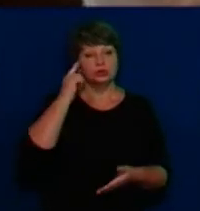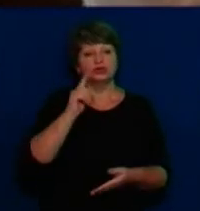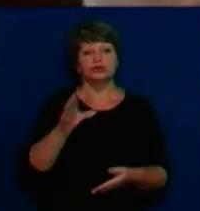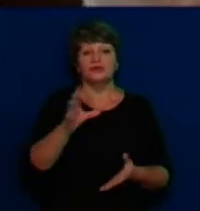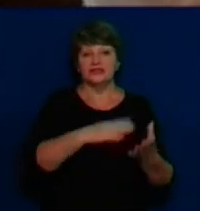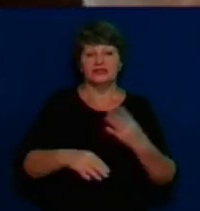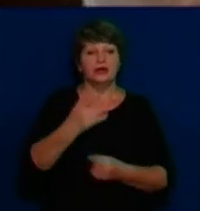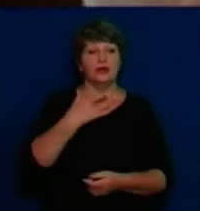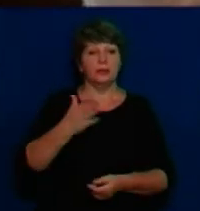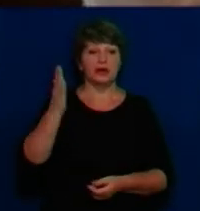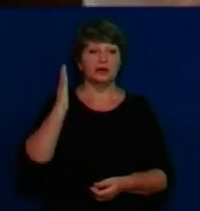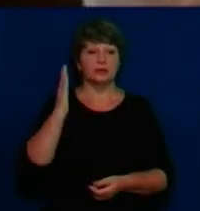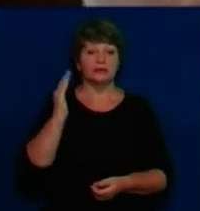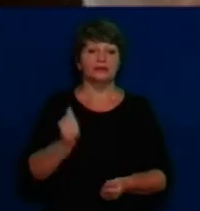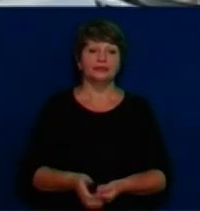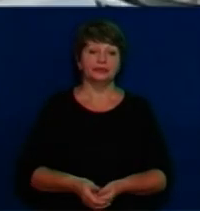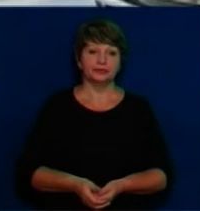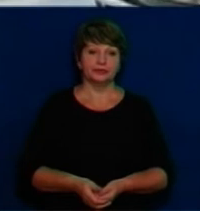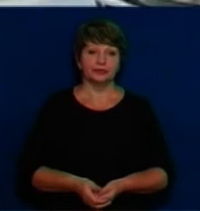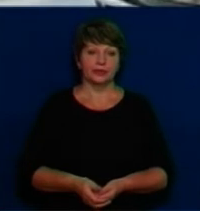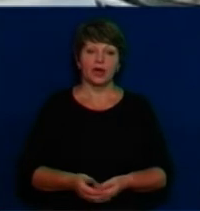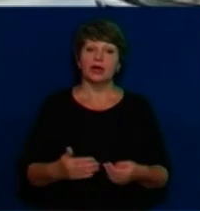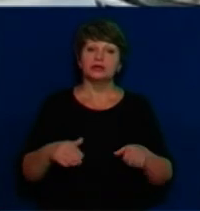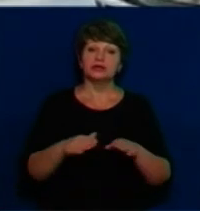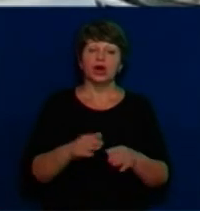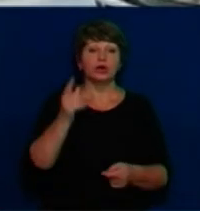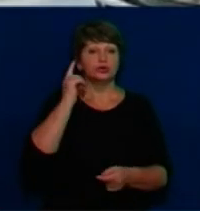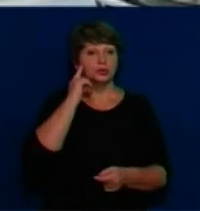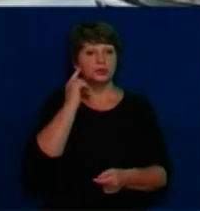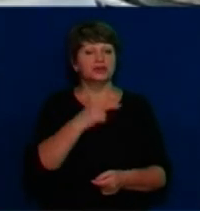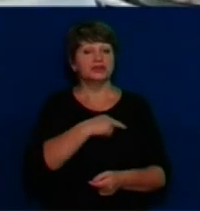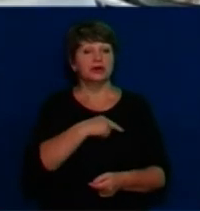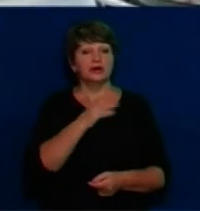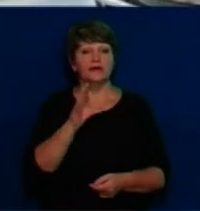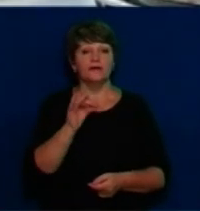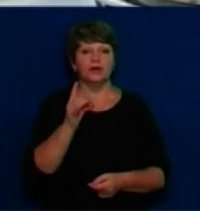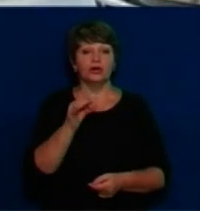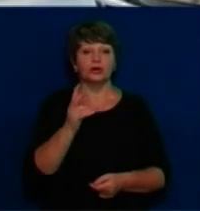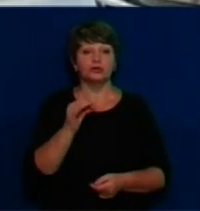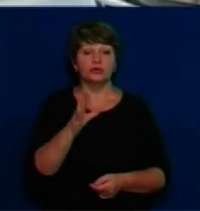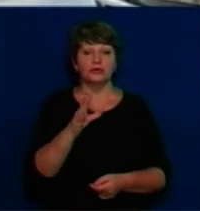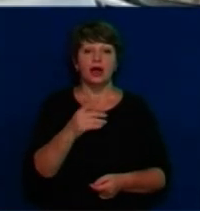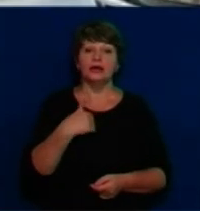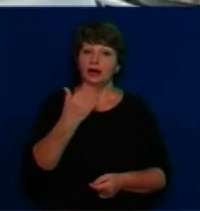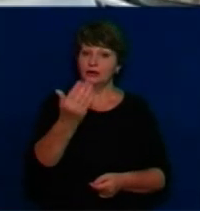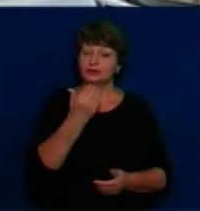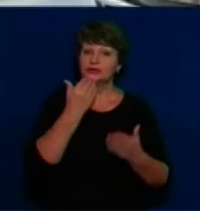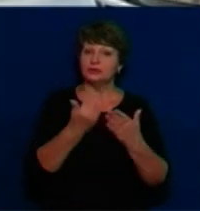обласної ради. Так думає Сергій Гворнов. А я хочу запитати вас, чи були підстави у депутатів